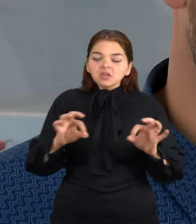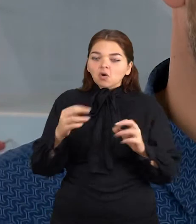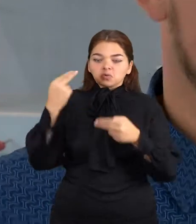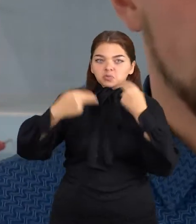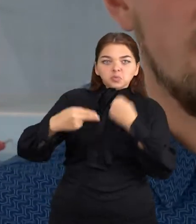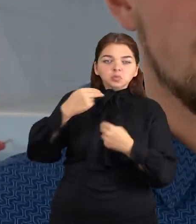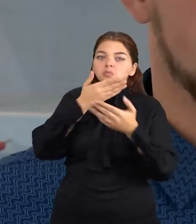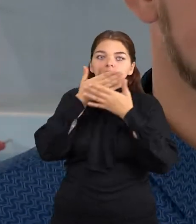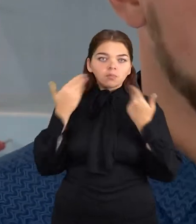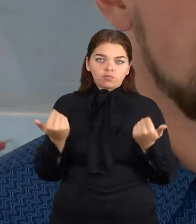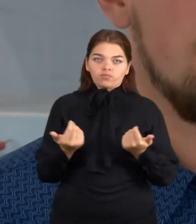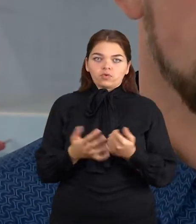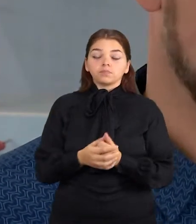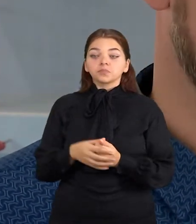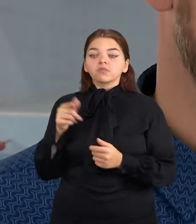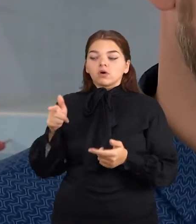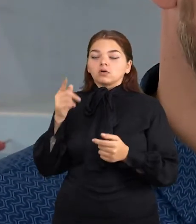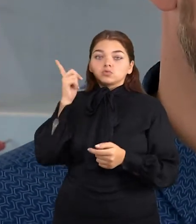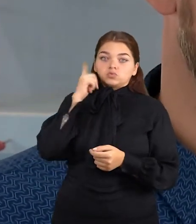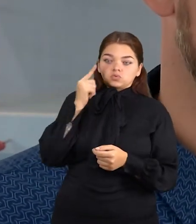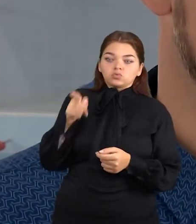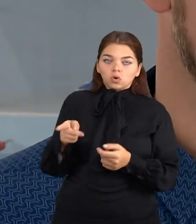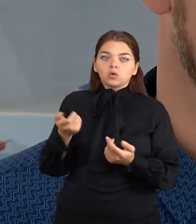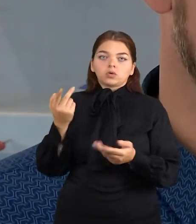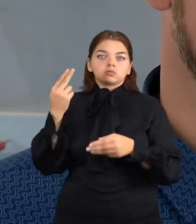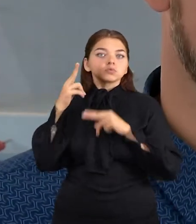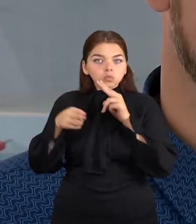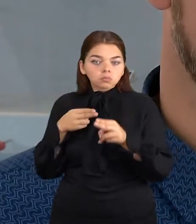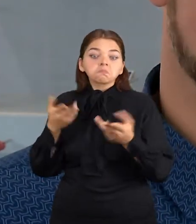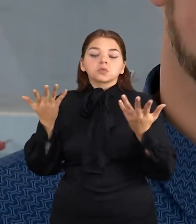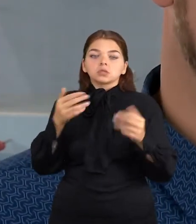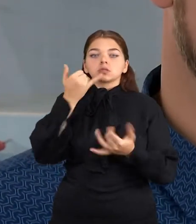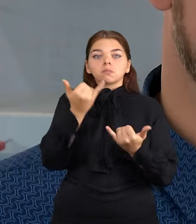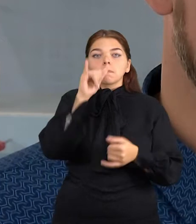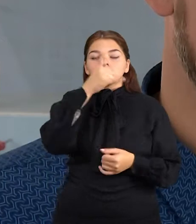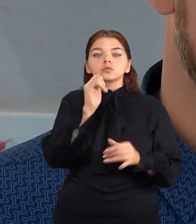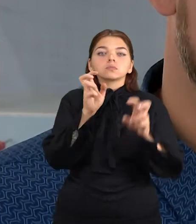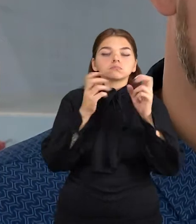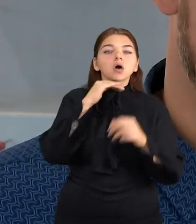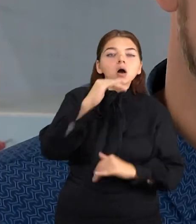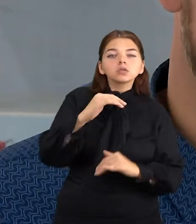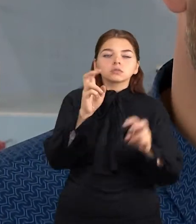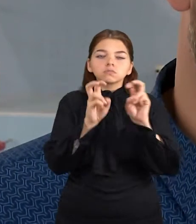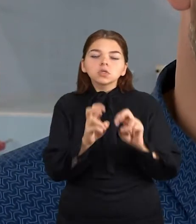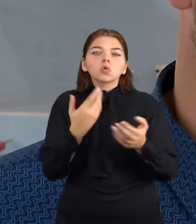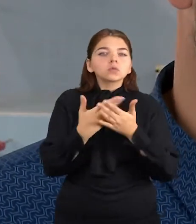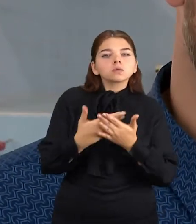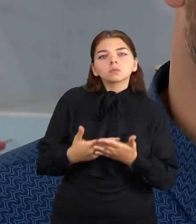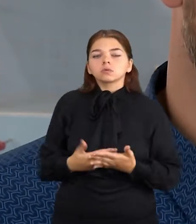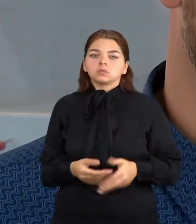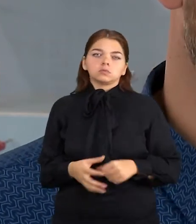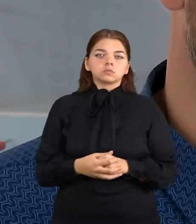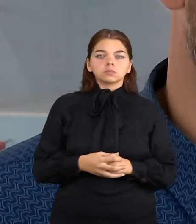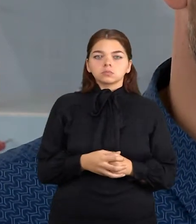nerimauja katrinė ir jiems sakys greužę, na, ir reagavome ir bandome aiškintis, kodėl taip yra. Bet kad tas įtakotų